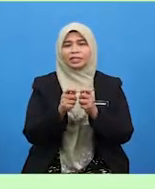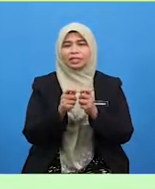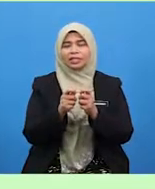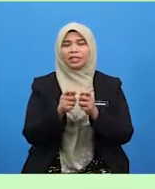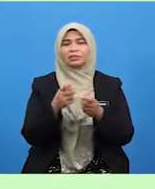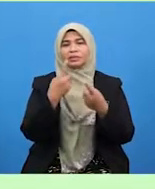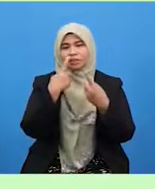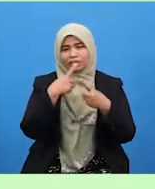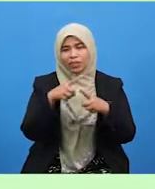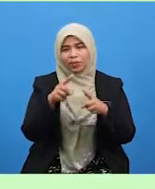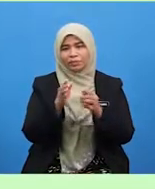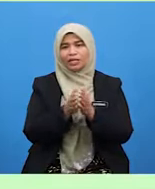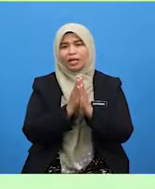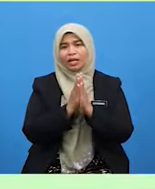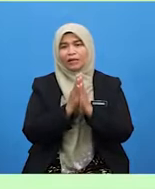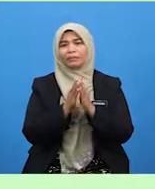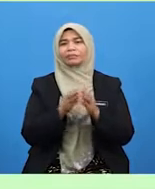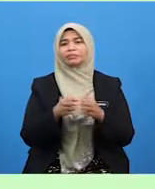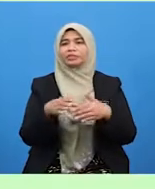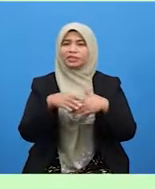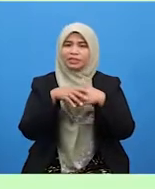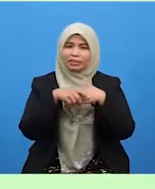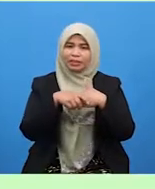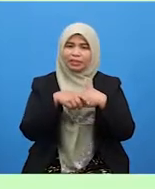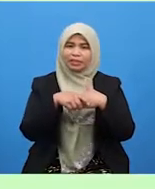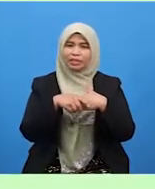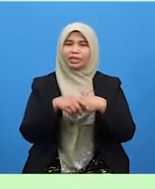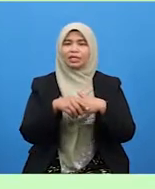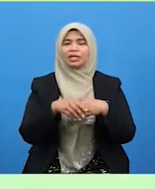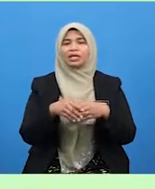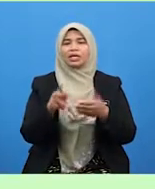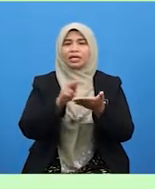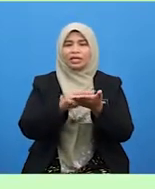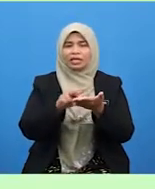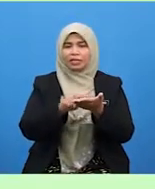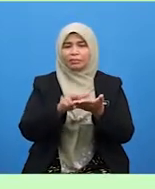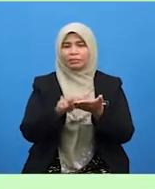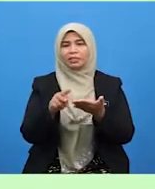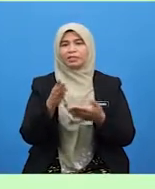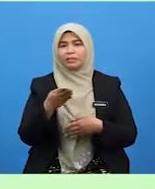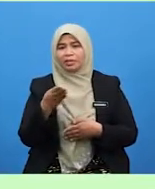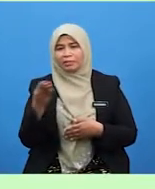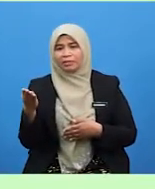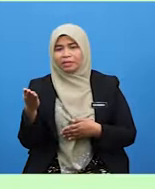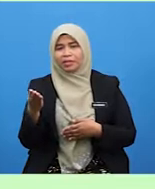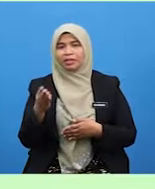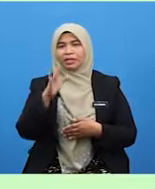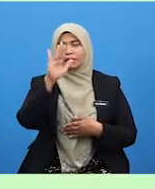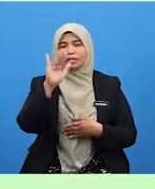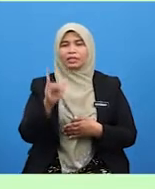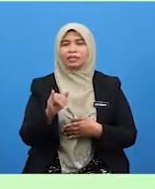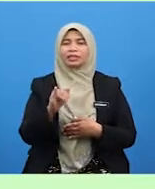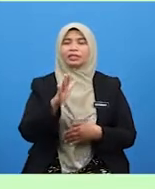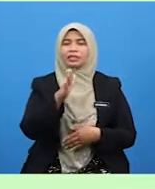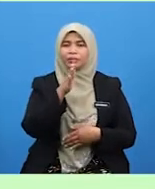seperti menjawab salam, berjabat tangan, mengemas barang